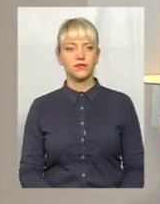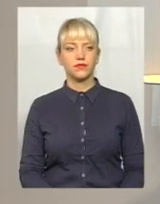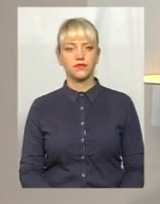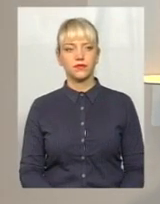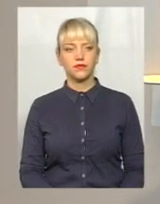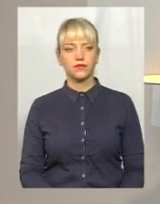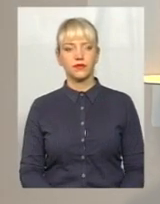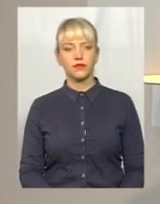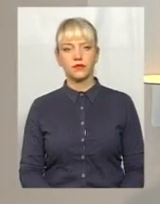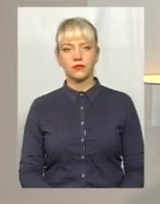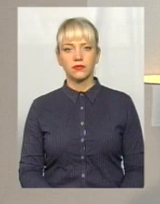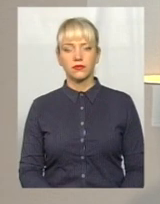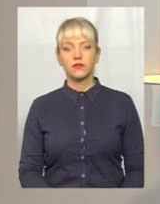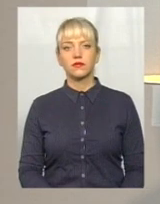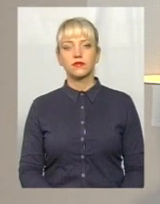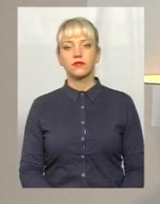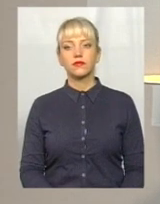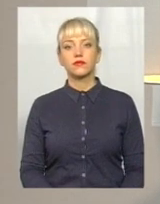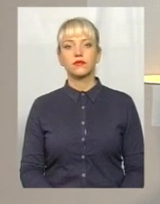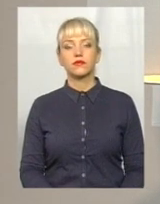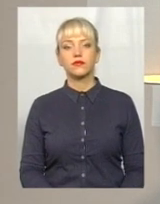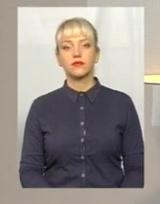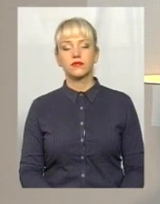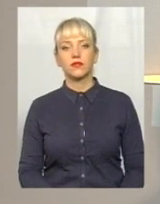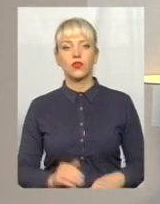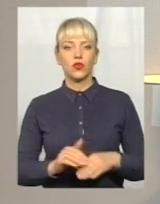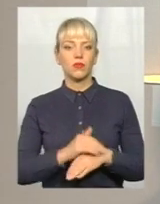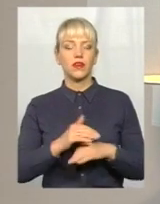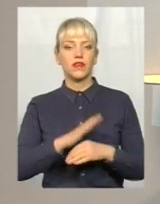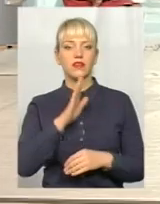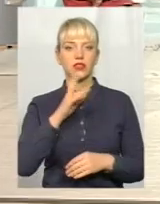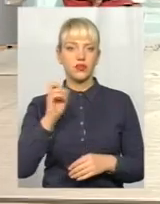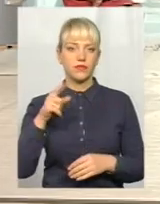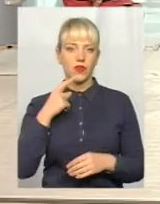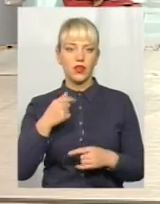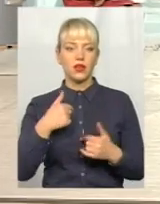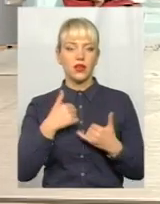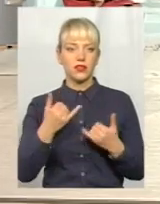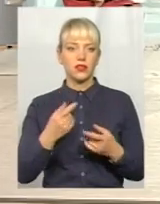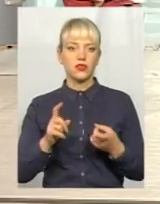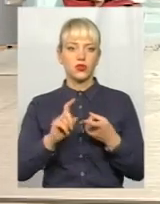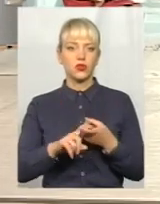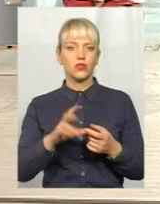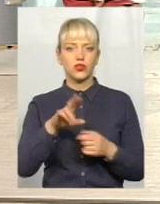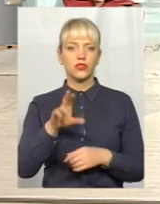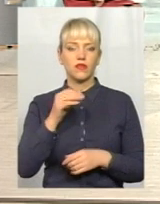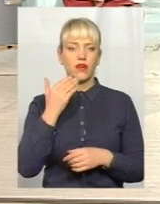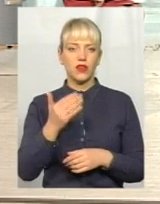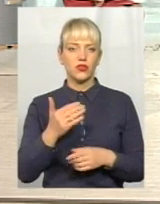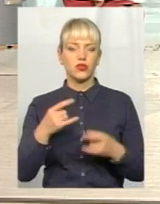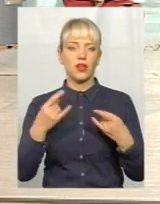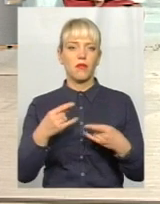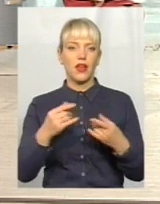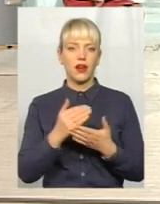послухаємо його питання. Добрий вечір. Ми вас чуємо. Добрий вечір. Дякую, що долучаюся до вашої передачі.